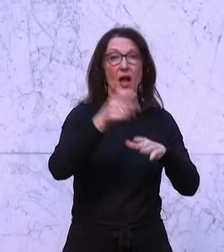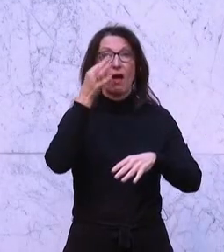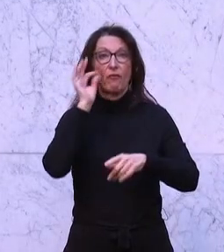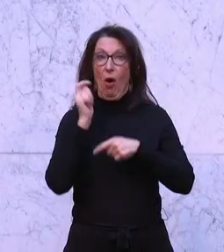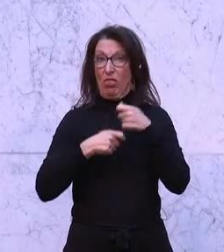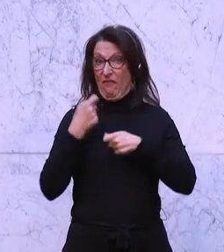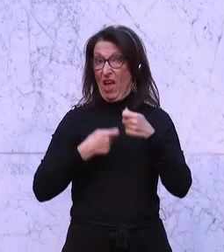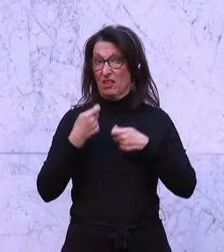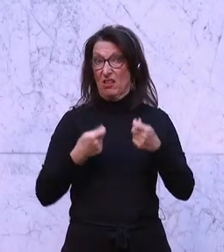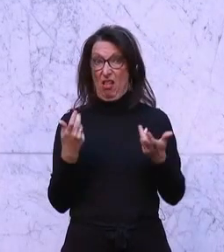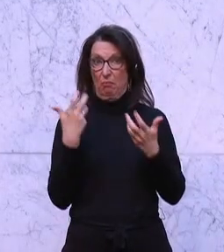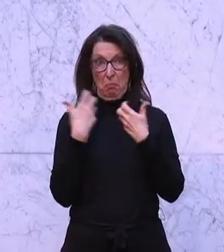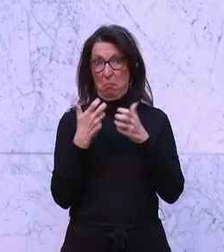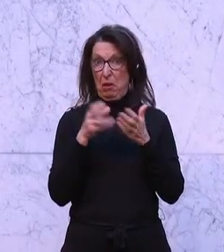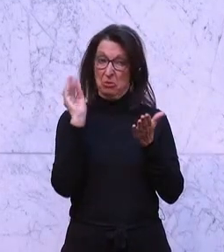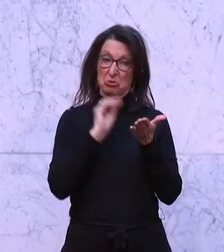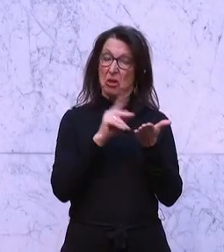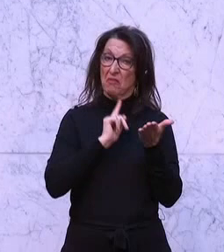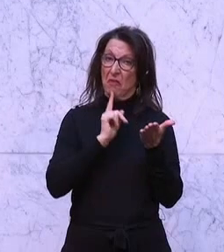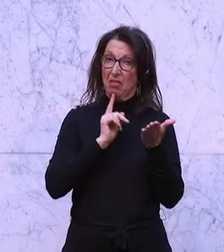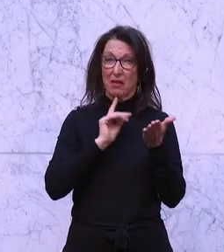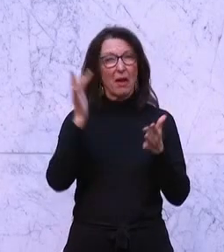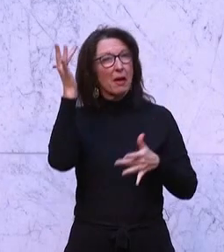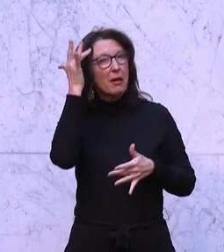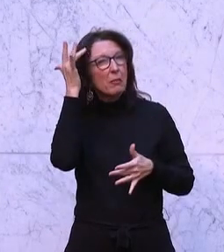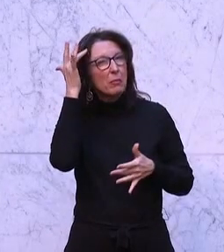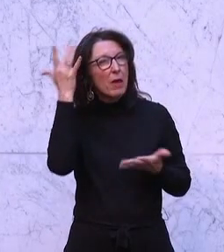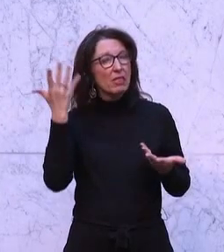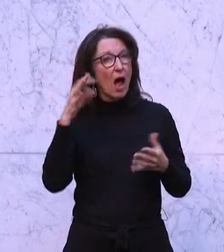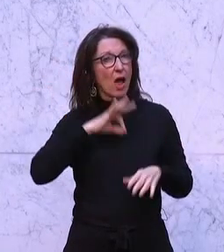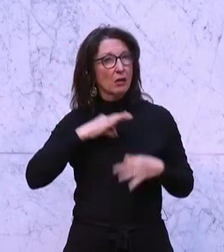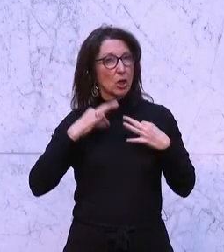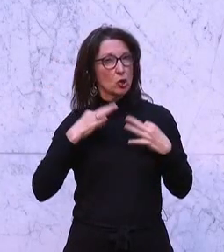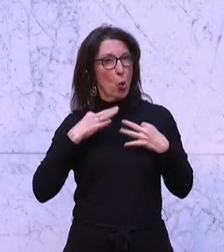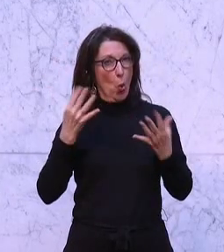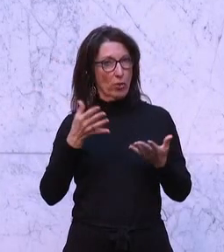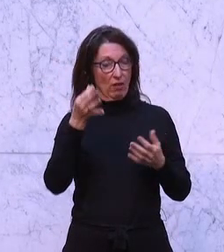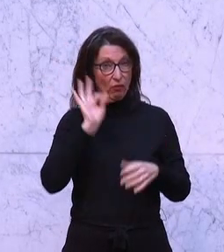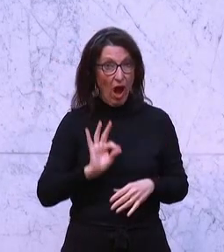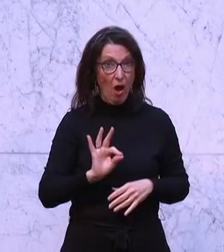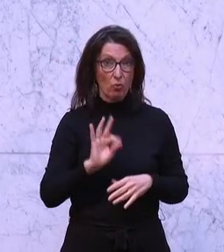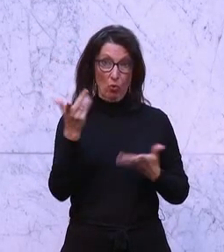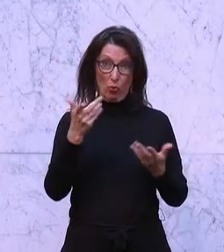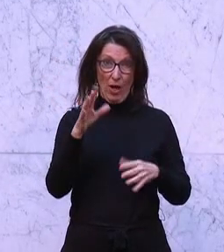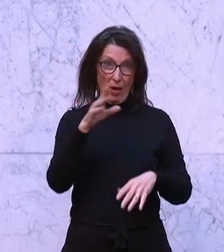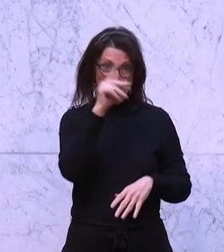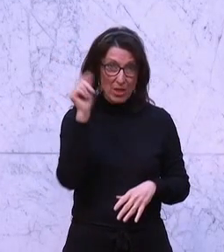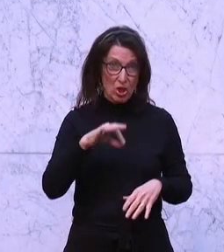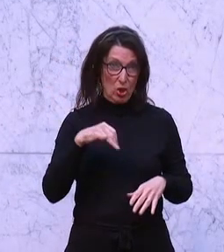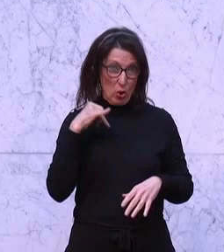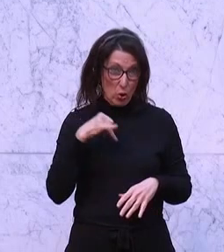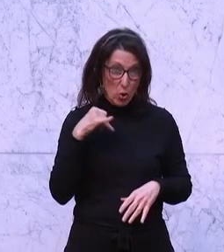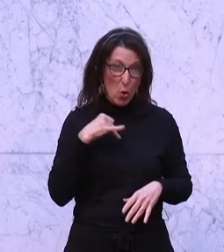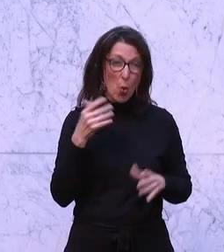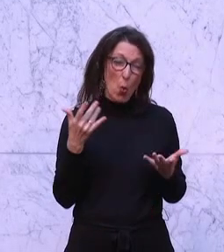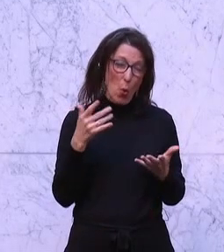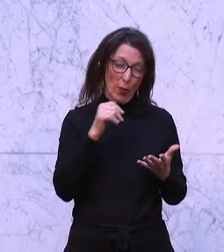nur am Rande vor. Dass es mit der mentalen Gesundheit von Frauen und von jungen Menschen in Österreich sehr schlecht ausschaut, das diskutieren wir hier